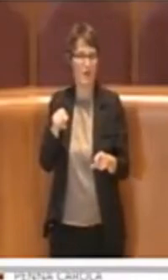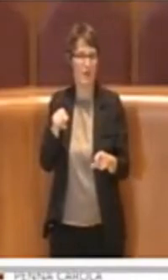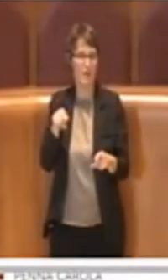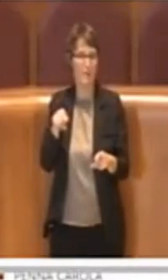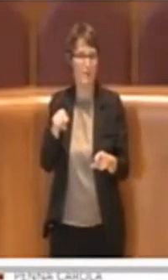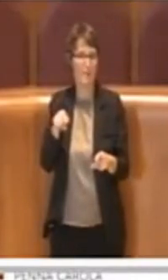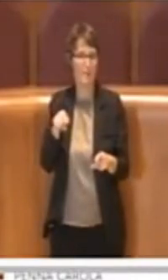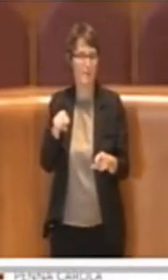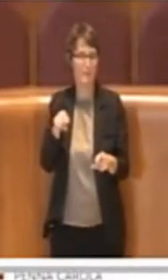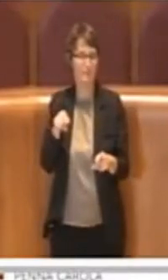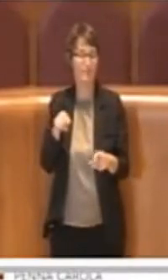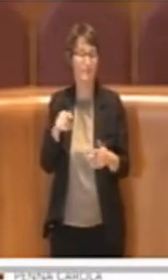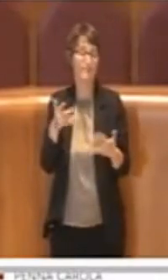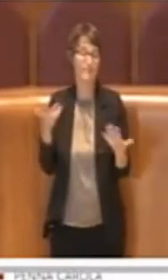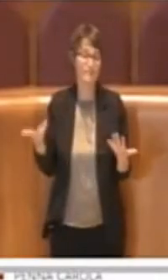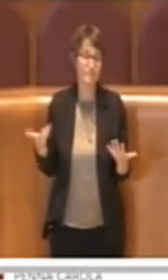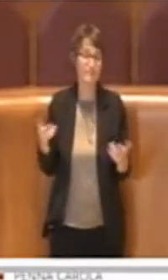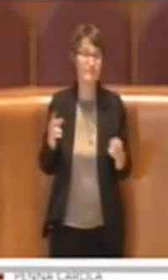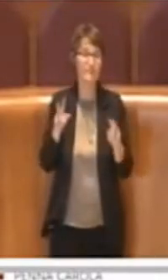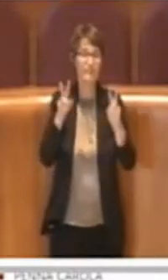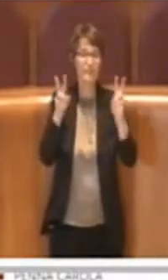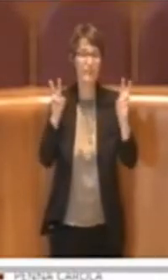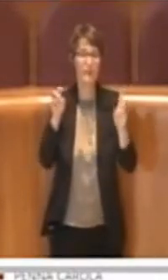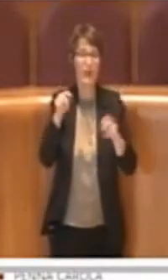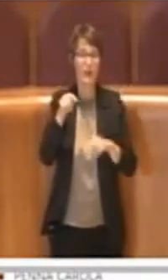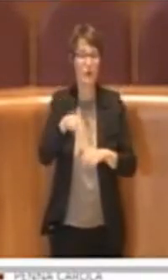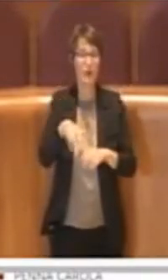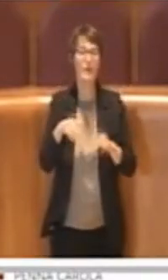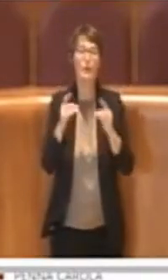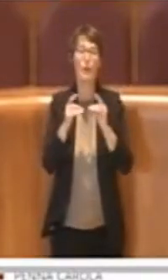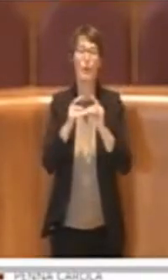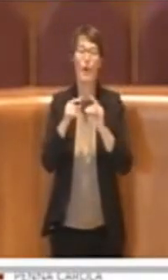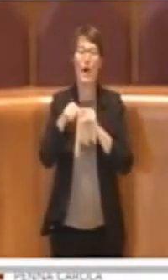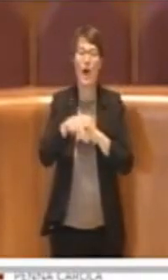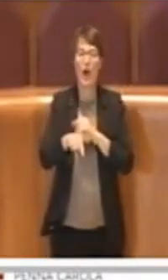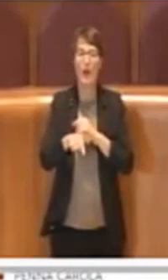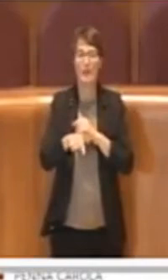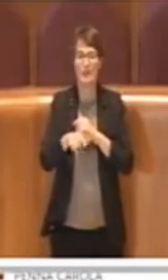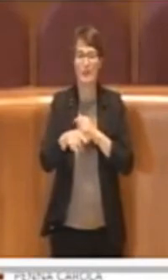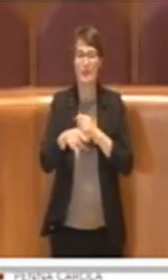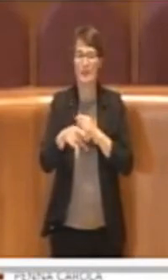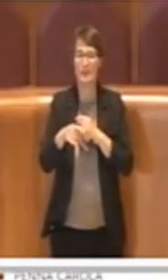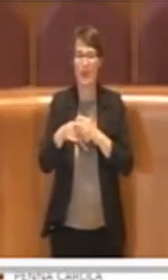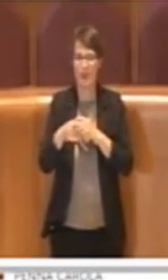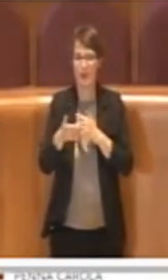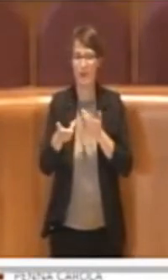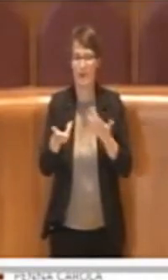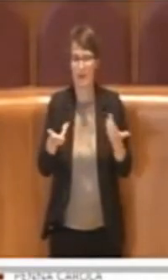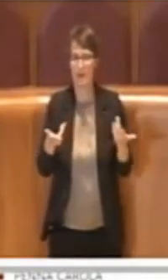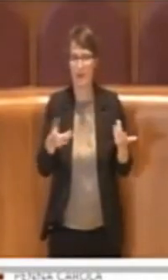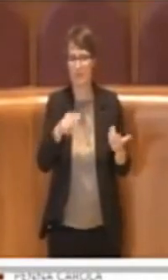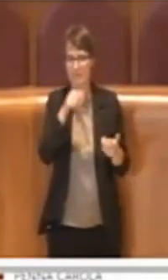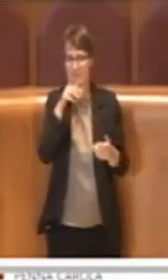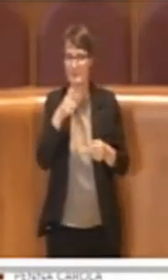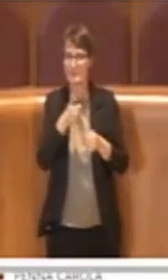siccome un tema, questo tema in particolare di questa antenne è stato ben seguito, ecco qui che appunto